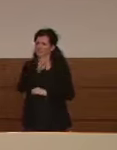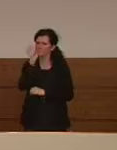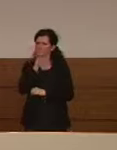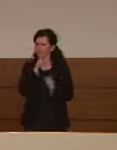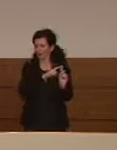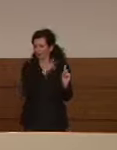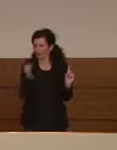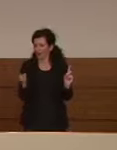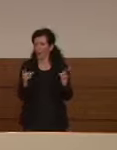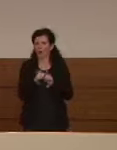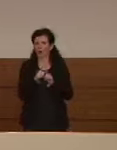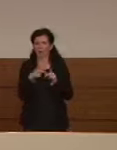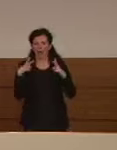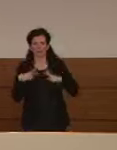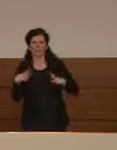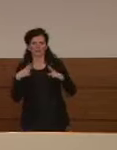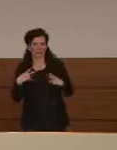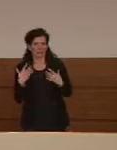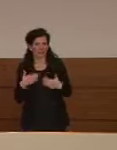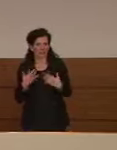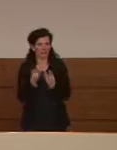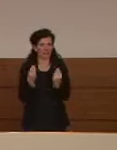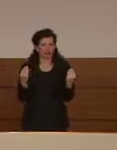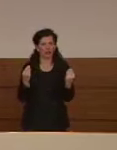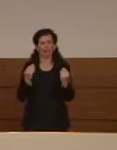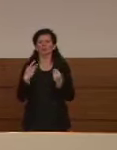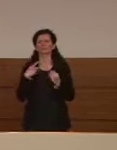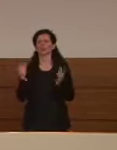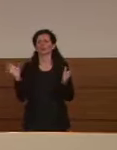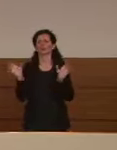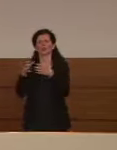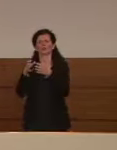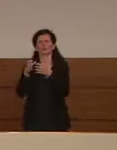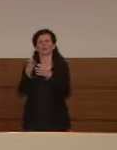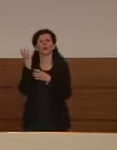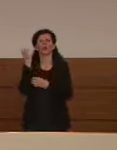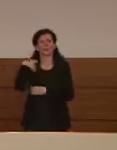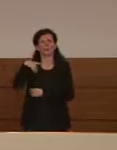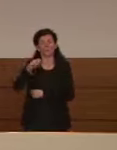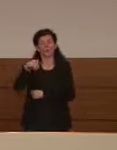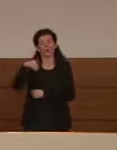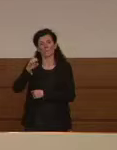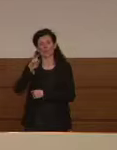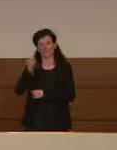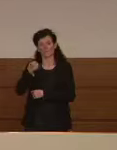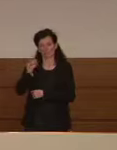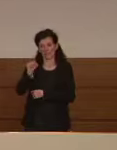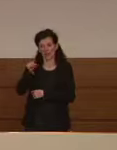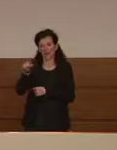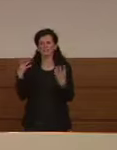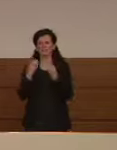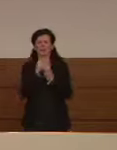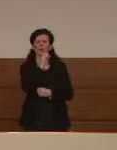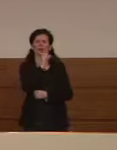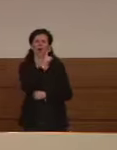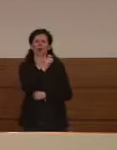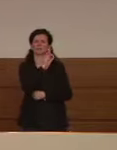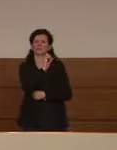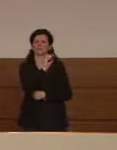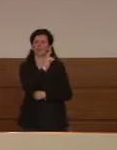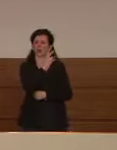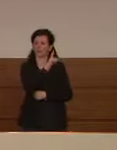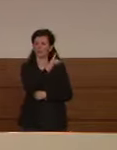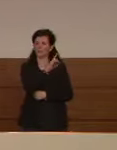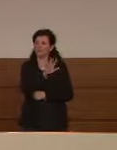aspettative una società di Pomezia in collaborazione con l'università di Oxford ha annunciato che da fine aprile partirà una sperimentazione su